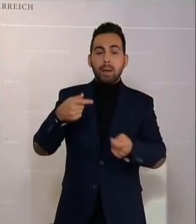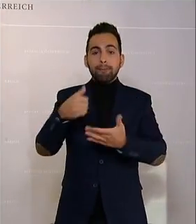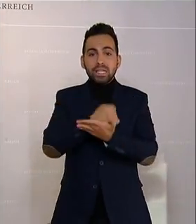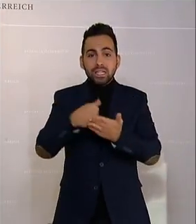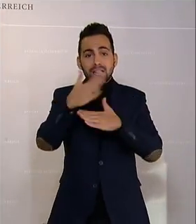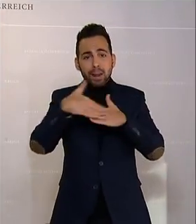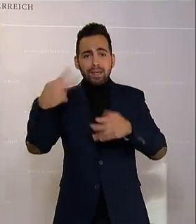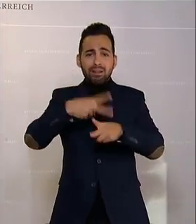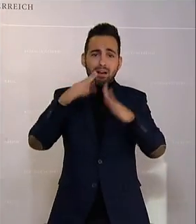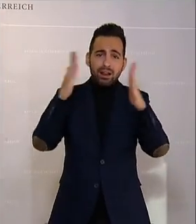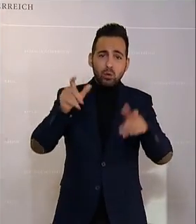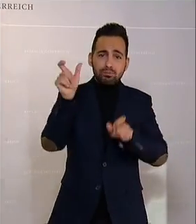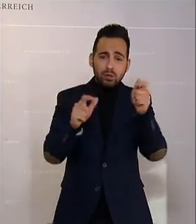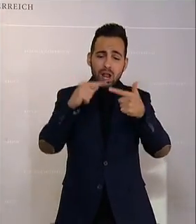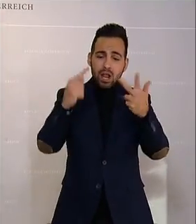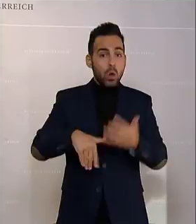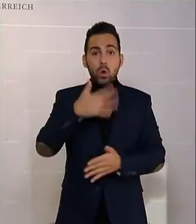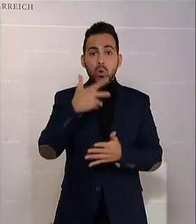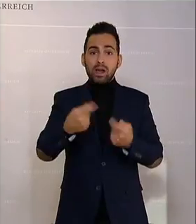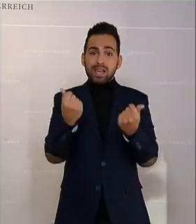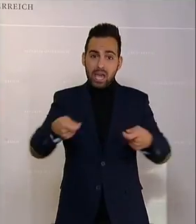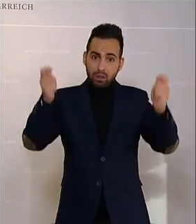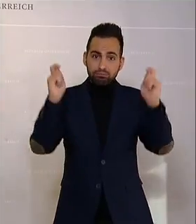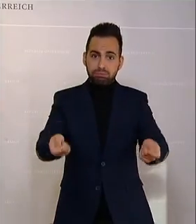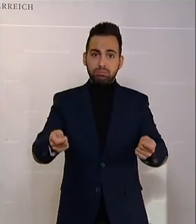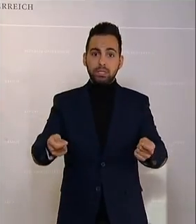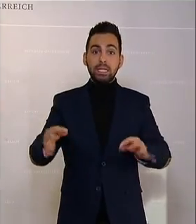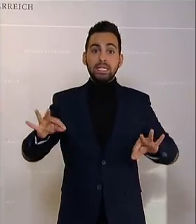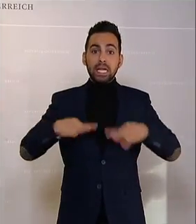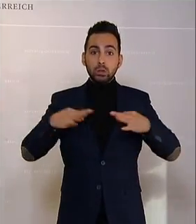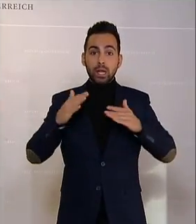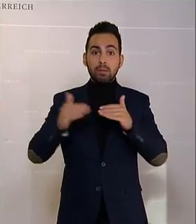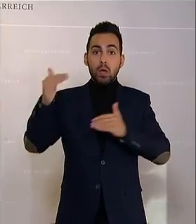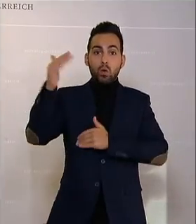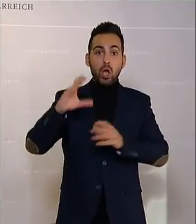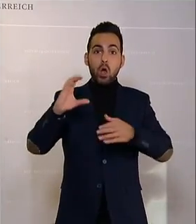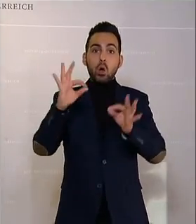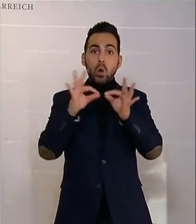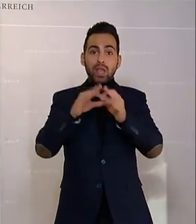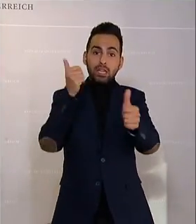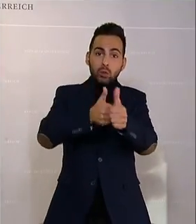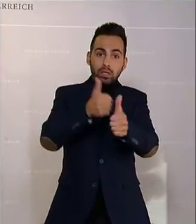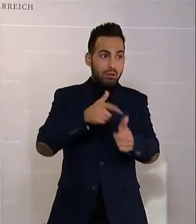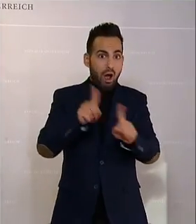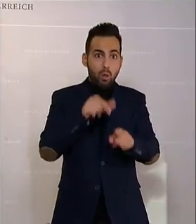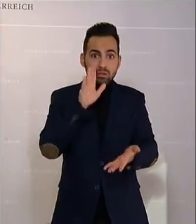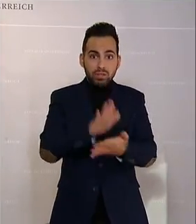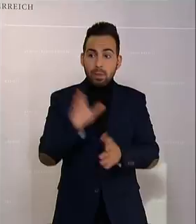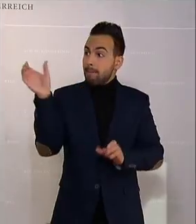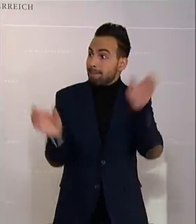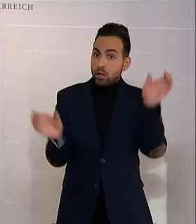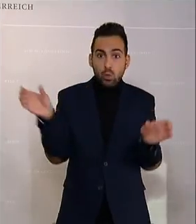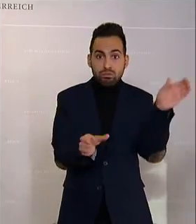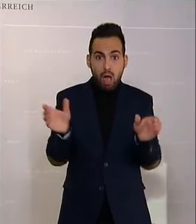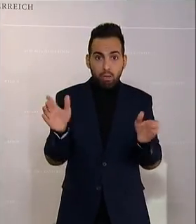freigegeben haben, die Sie nicht freigegeben haben für die Gesundheitsbehörden, dass ein Contact-Tracing noch funktioniert, dass dort ausreichend Personal ist. Das alles sind